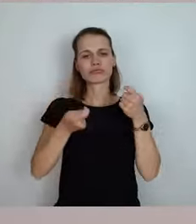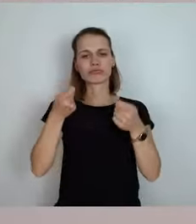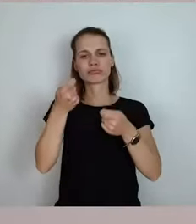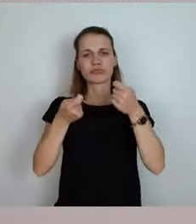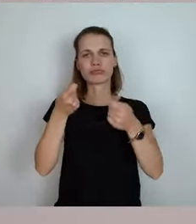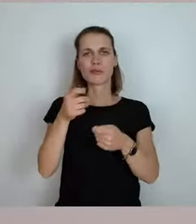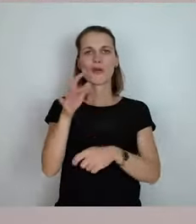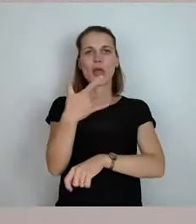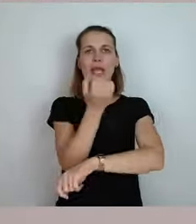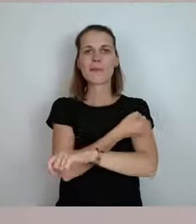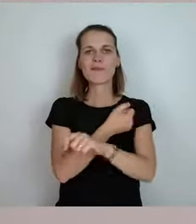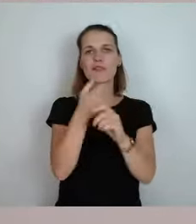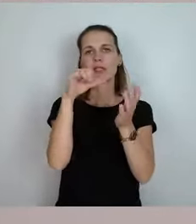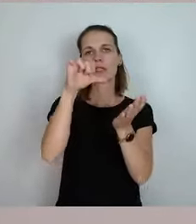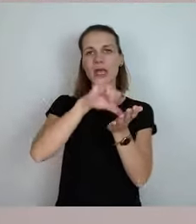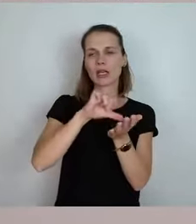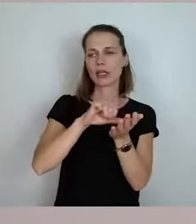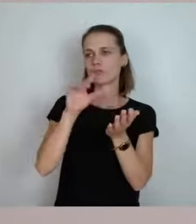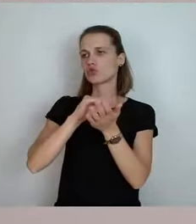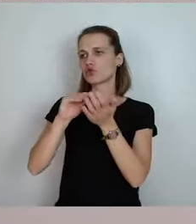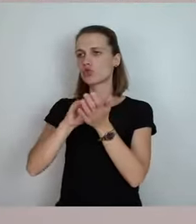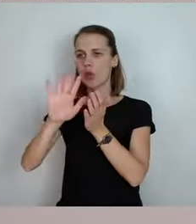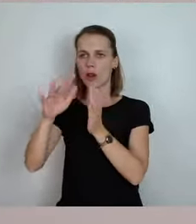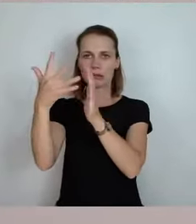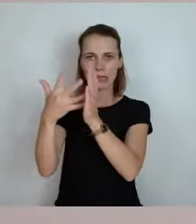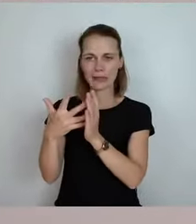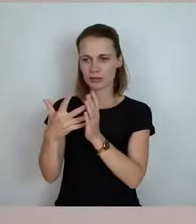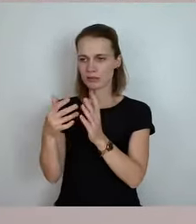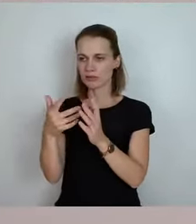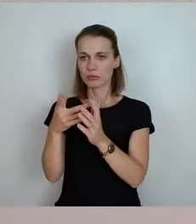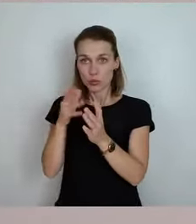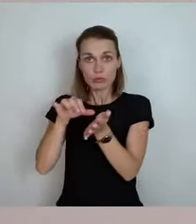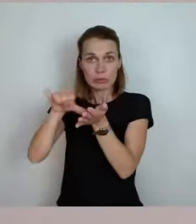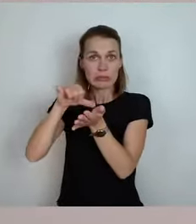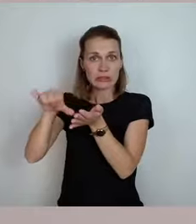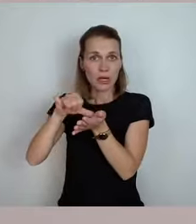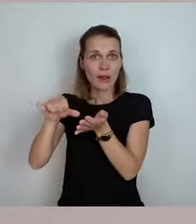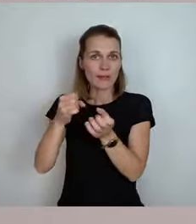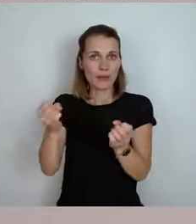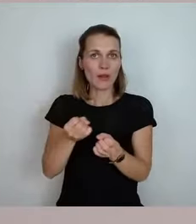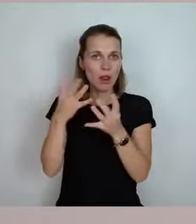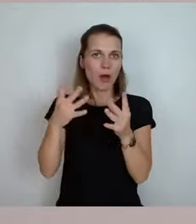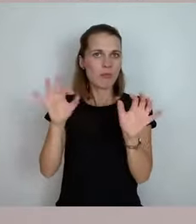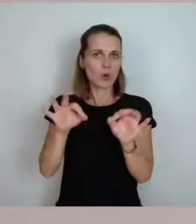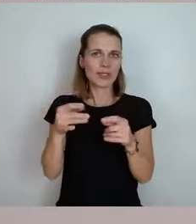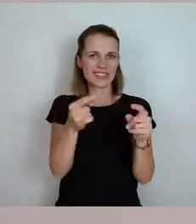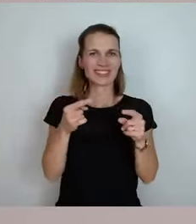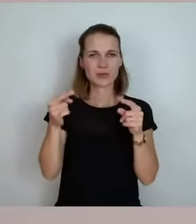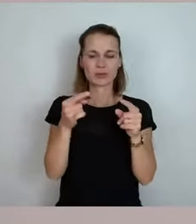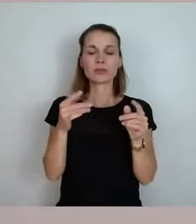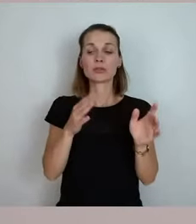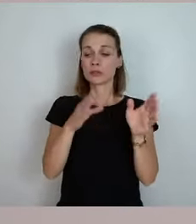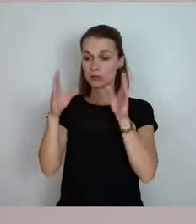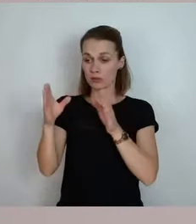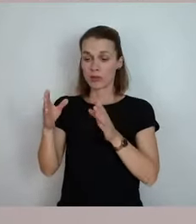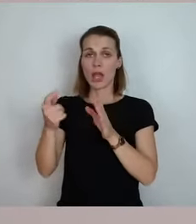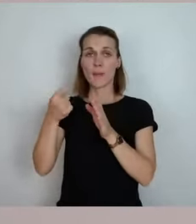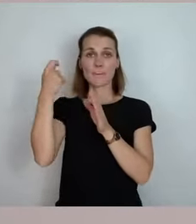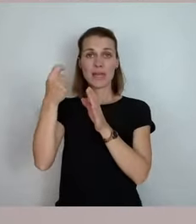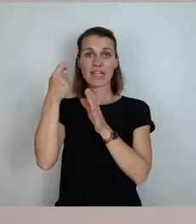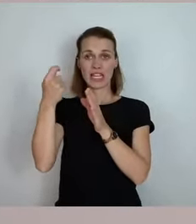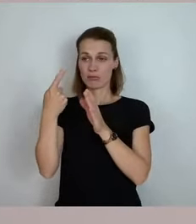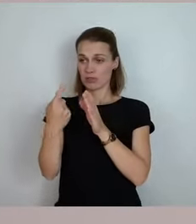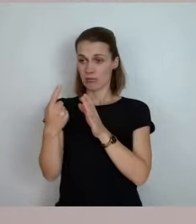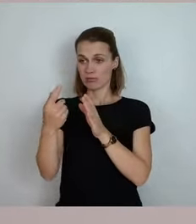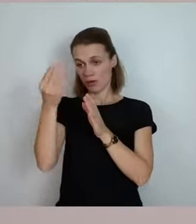Tests für die Schulen. Das ist relativ unstrittig gewesen. Dann war klar, die Betriebe, die jetzt Kurzarbeit